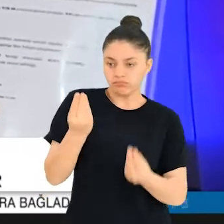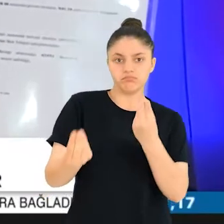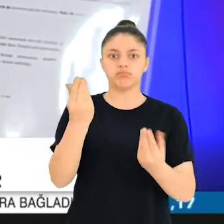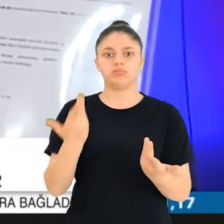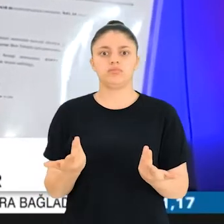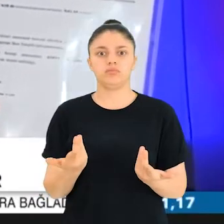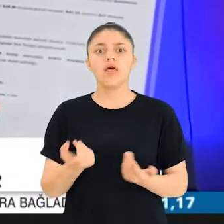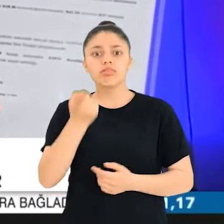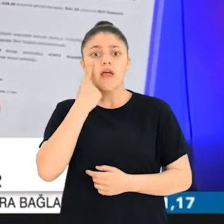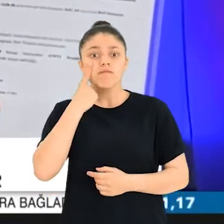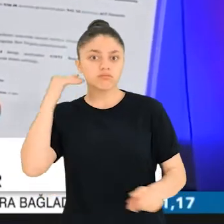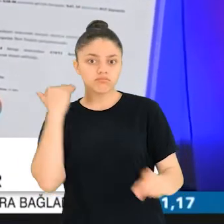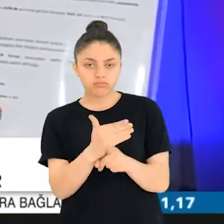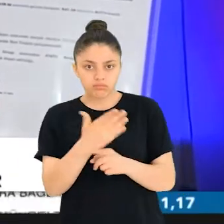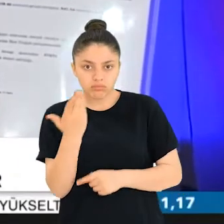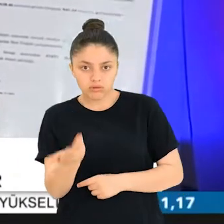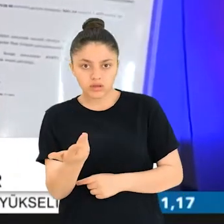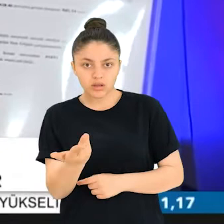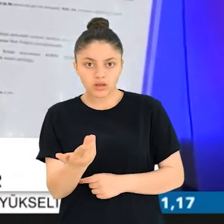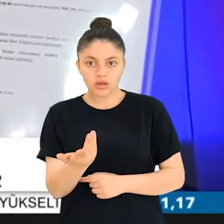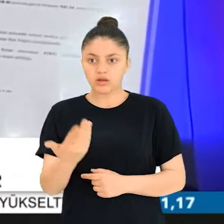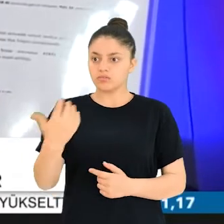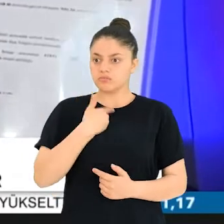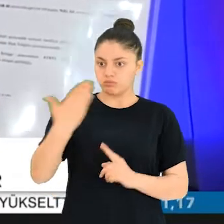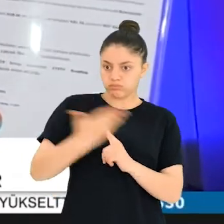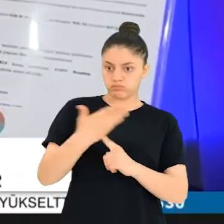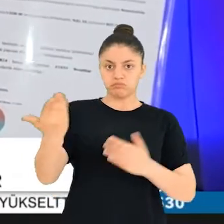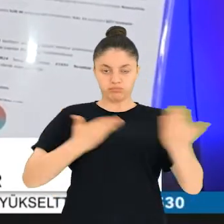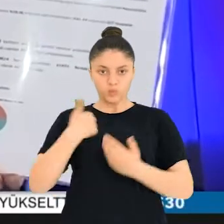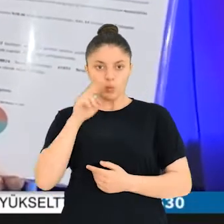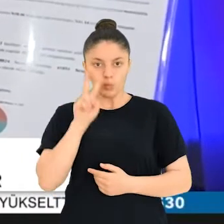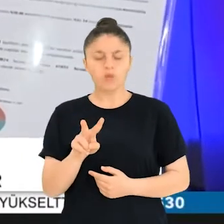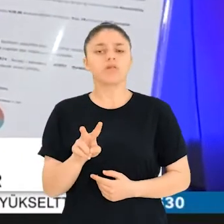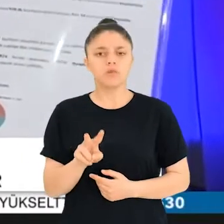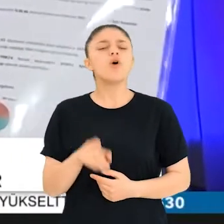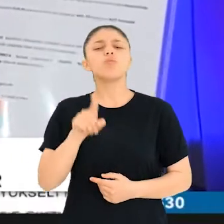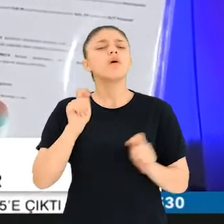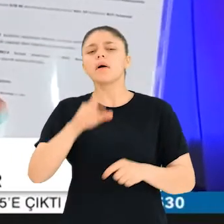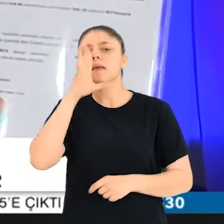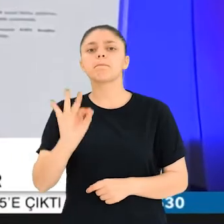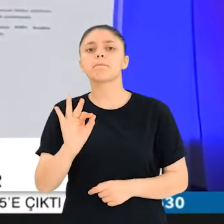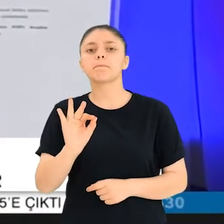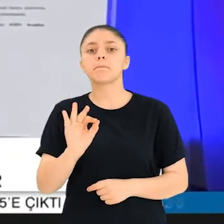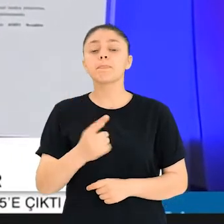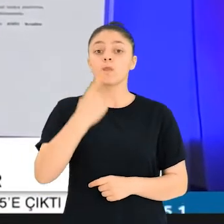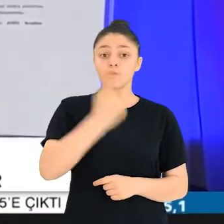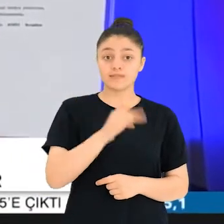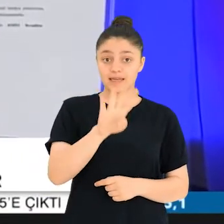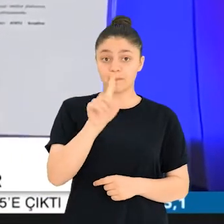çalışan ve direkt hükümete hedef alan bir saldırıyla karşı karşıya. Şimdi peki bu saldırı yapanlar kimler? Tam